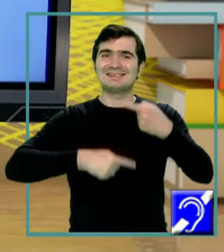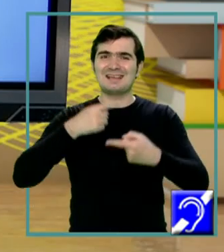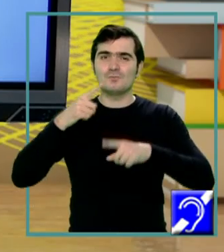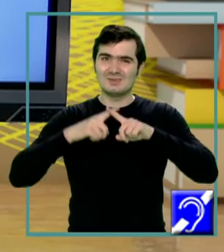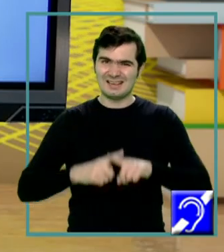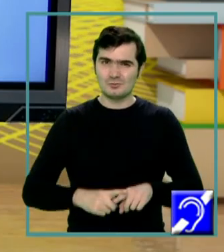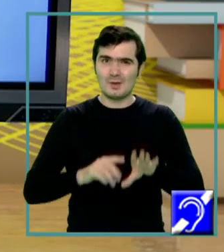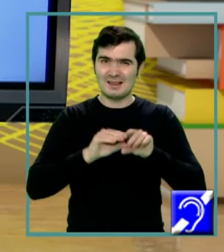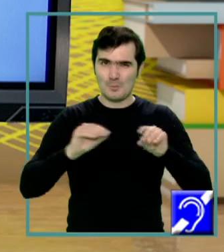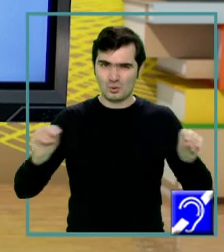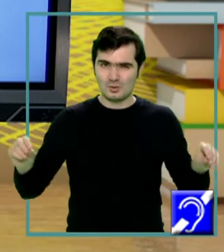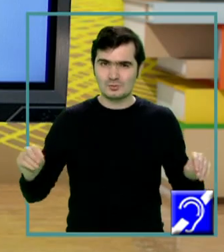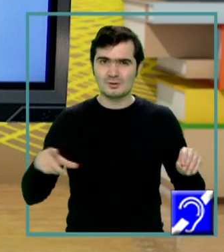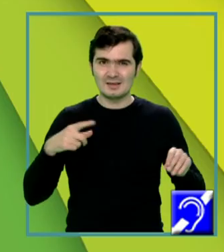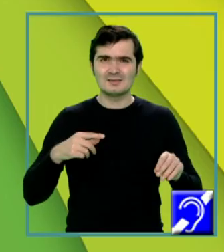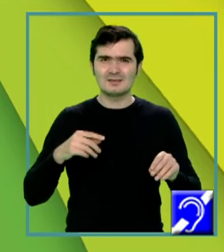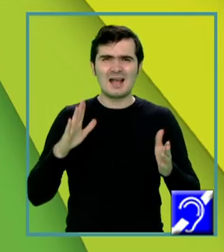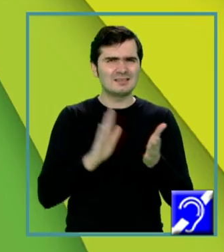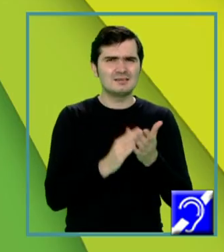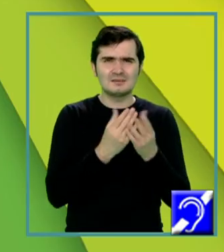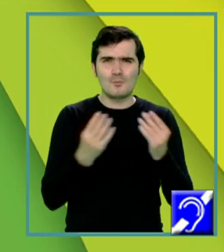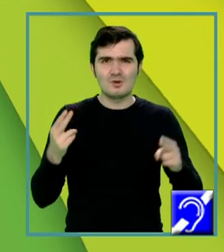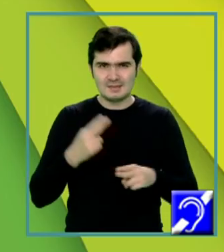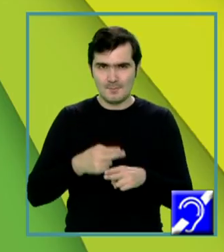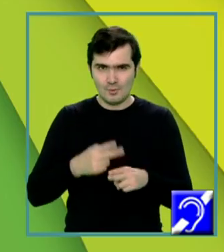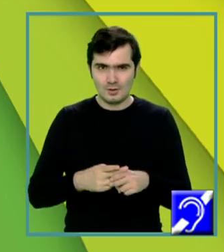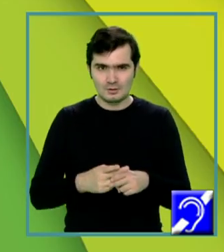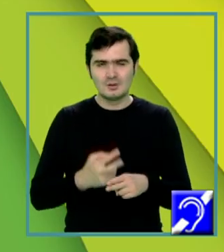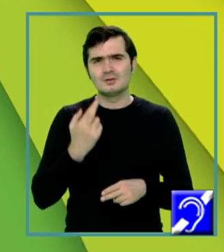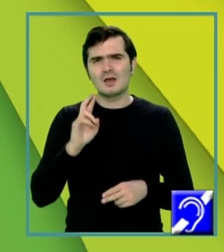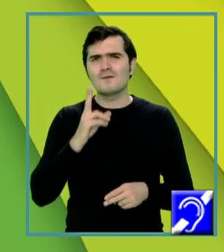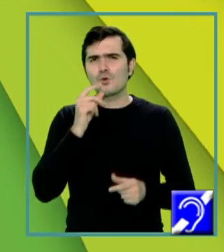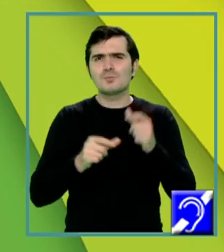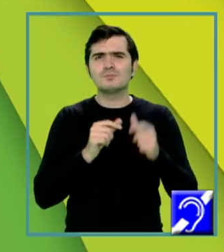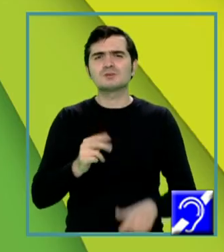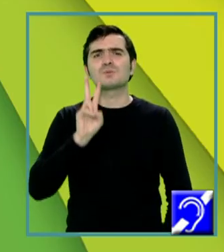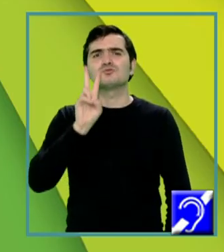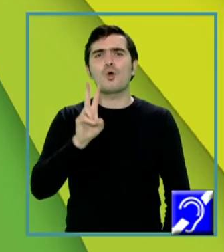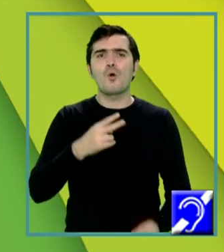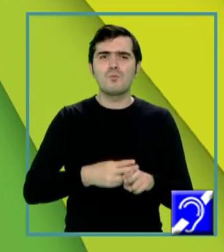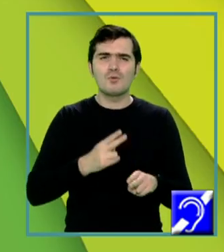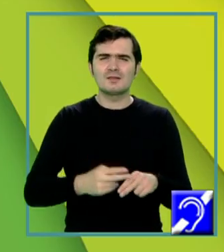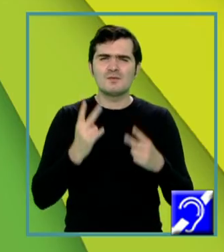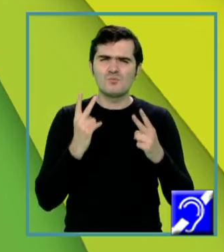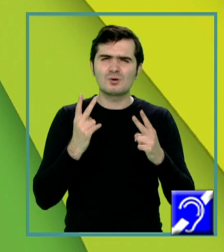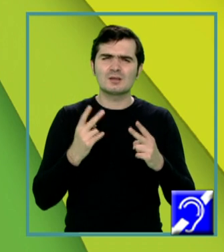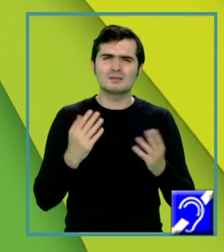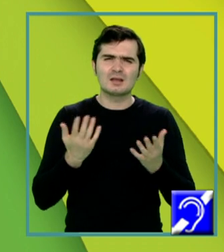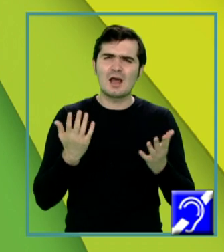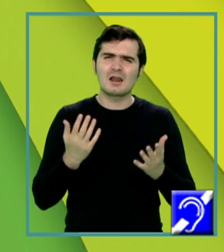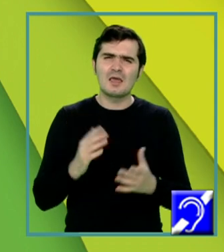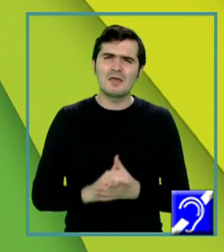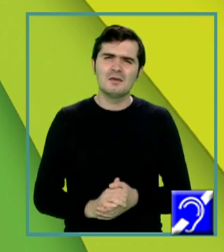este atins de foarte multe boli. Ne oprim însă numai la două dintre acestea care sunt